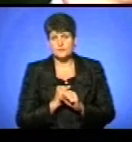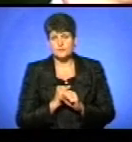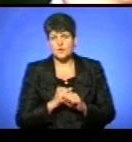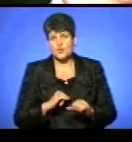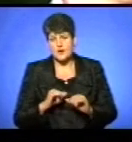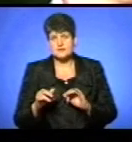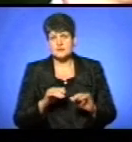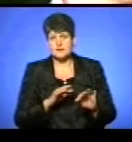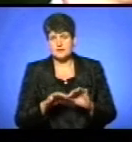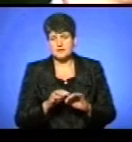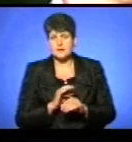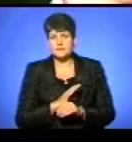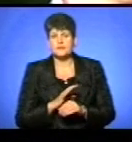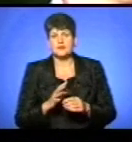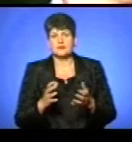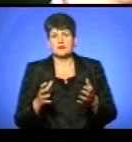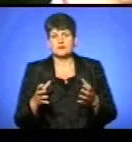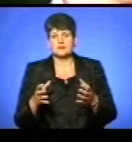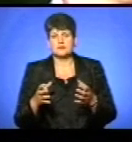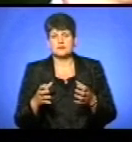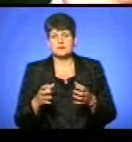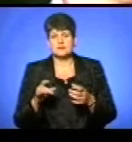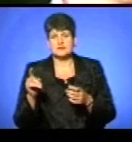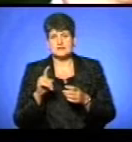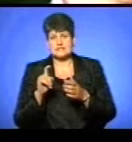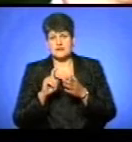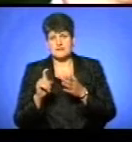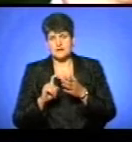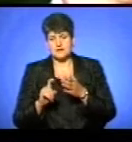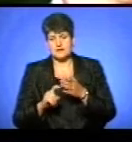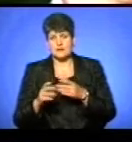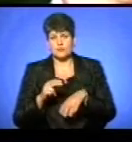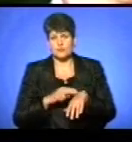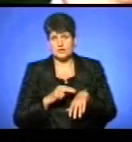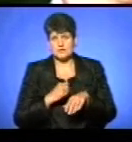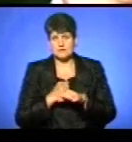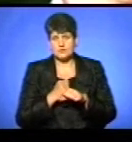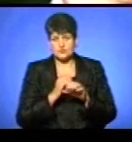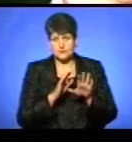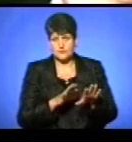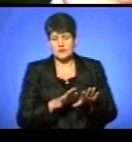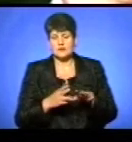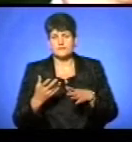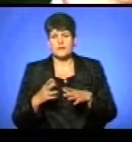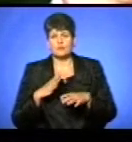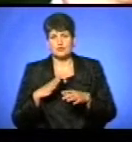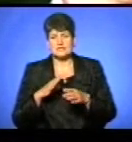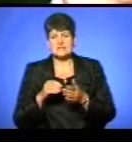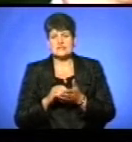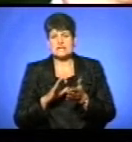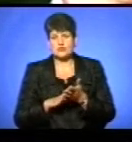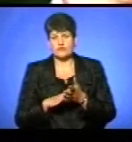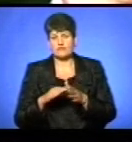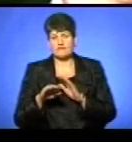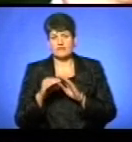хуліганські дії, і взяли його, завалили. Там десь поліція працювала, десь зареєстрували, виклики були, і